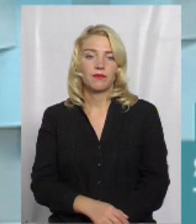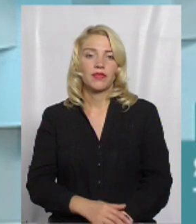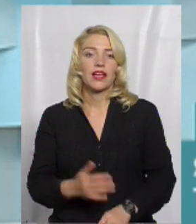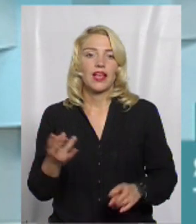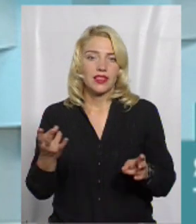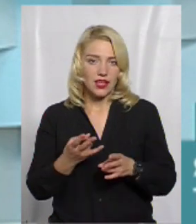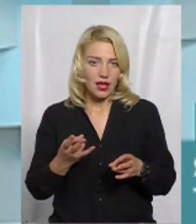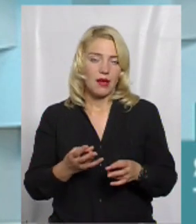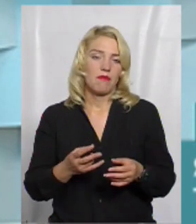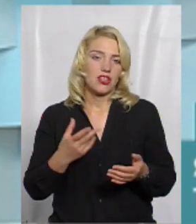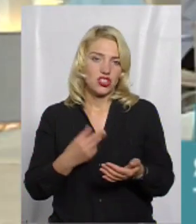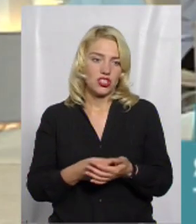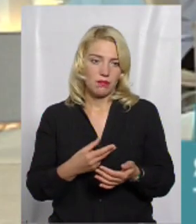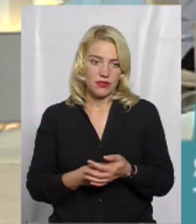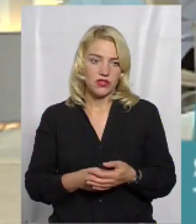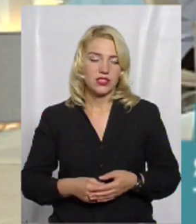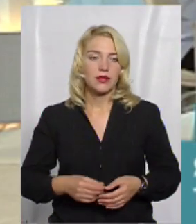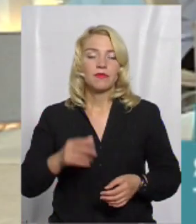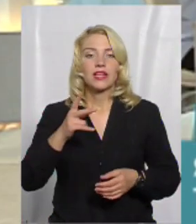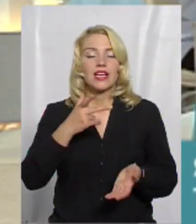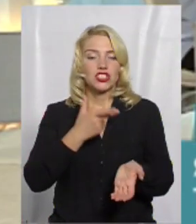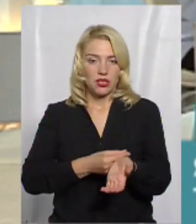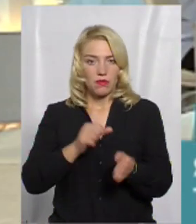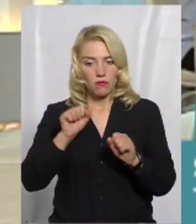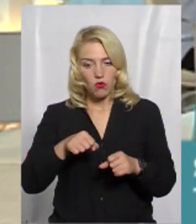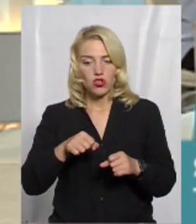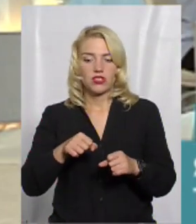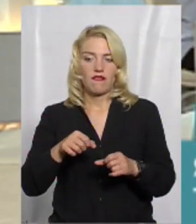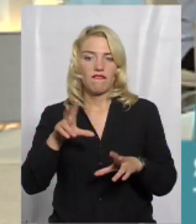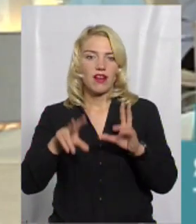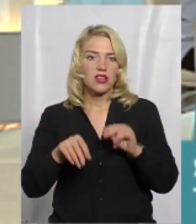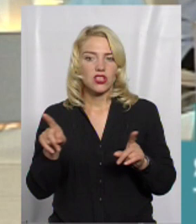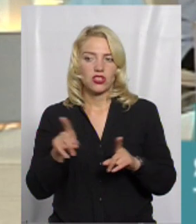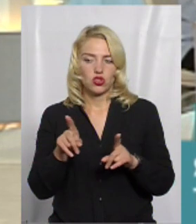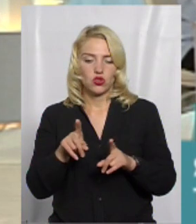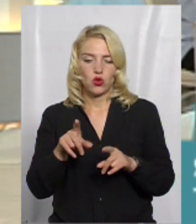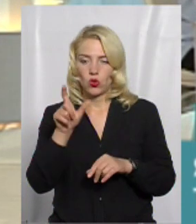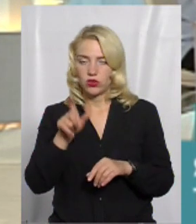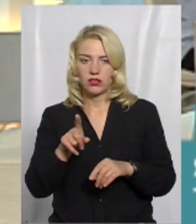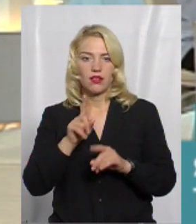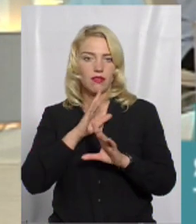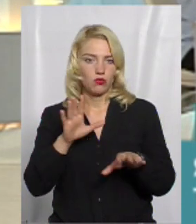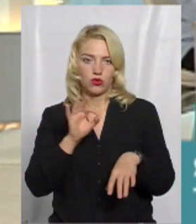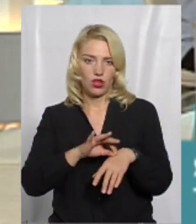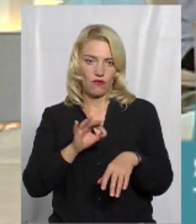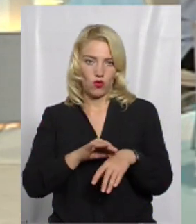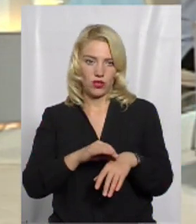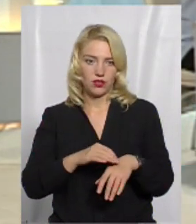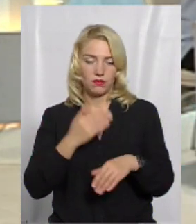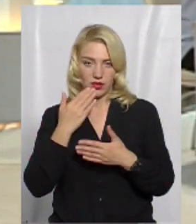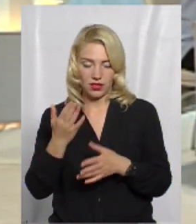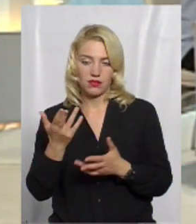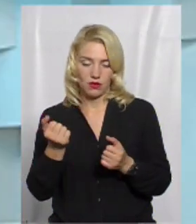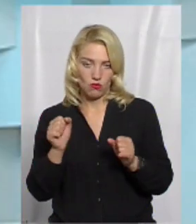щеплюватись. Щеплення можна вважати за порукою того, що людина не захворіє, дитина чи дорослий?